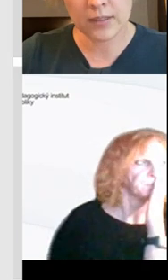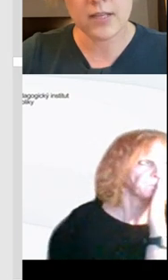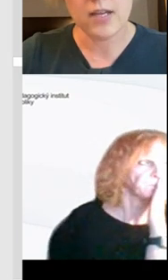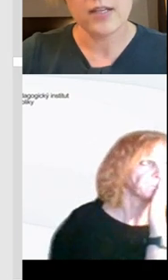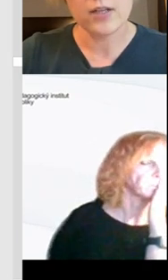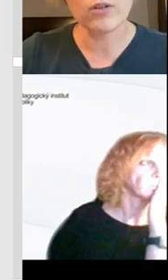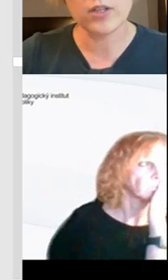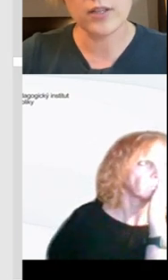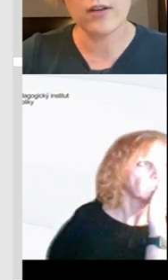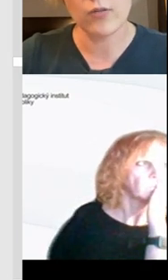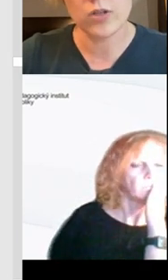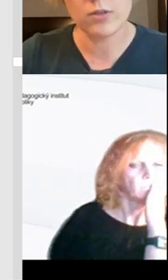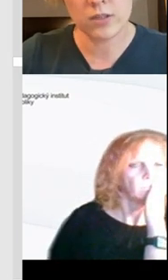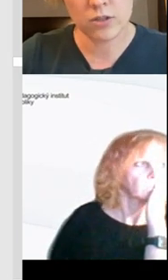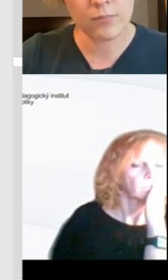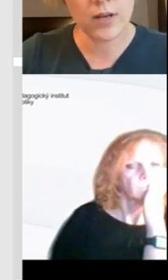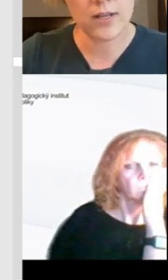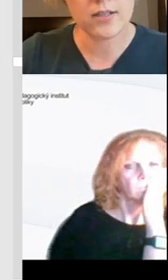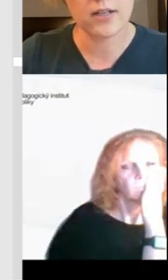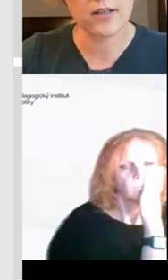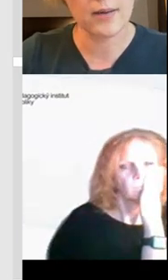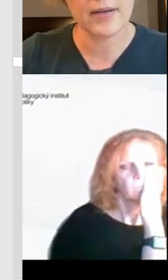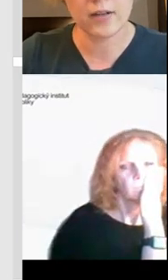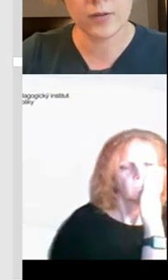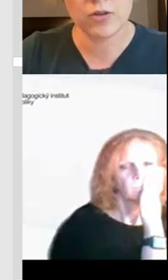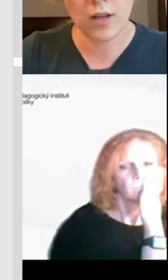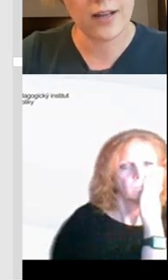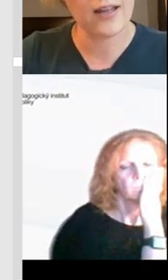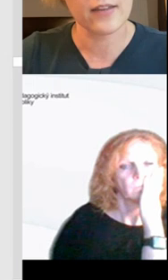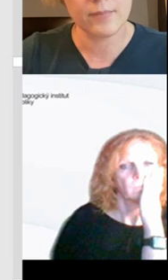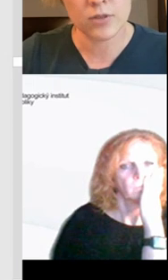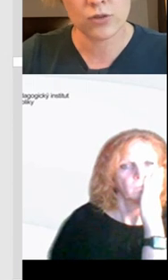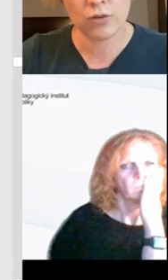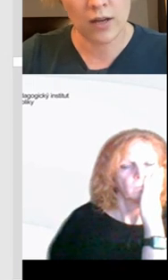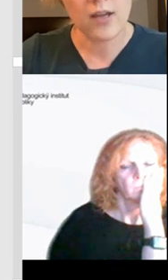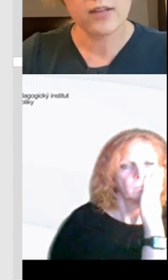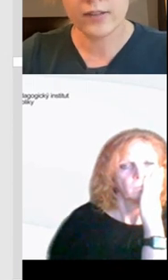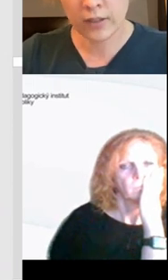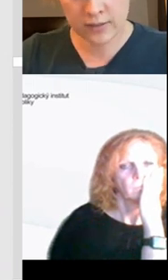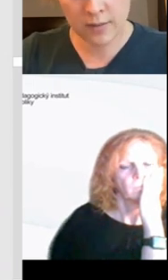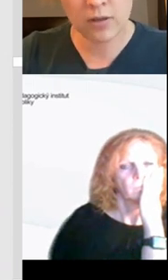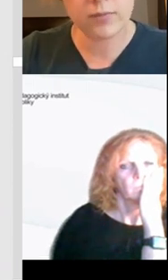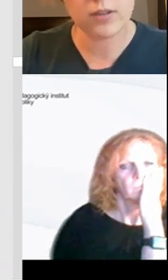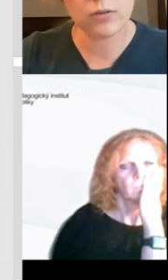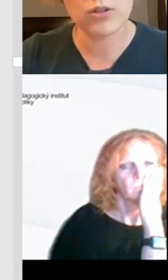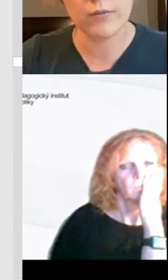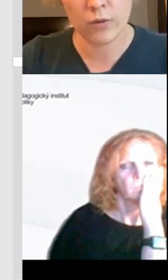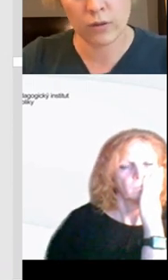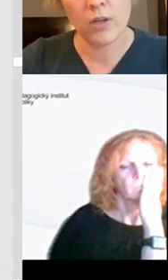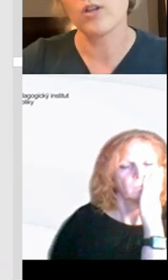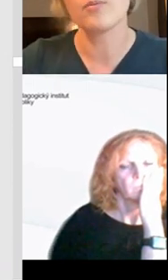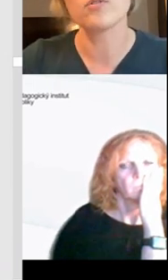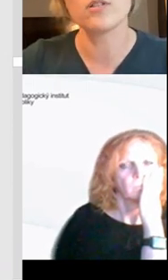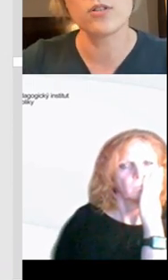digitálních kompetencií. Je důležité tady ovšem říct, že po nás na paragrafových školách, ale ani na běžných školách, nikdo nechce, abychom děti